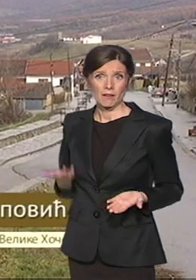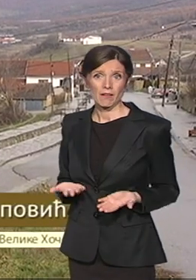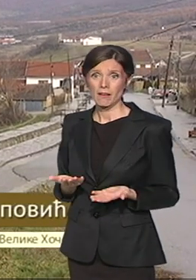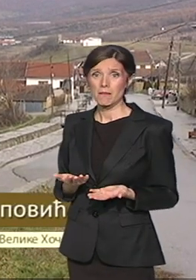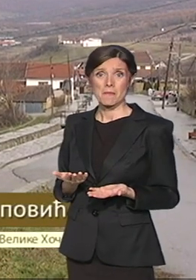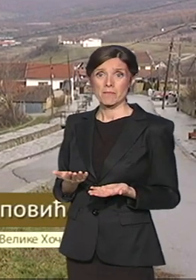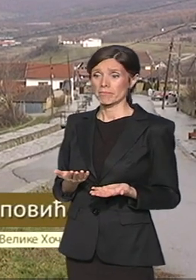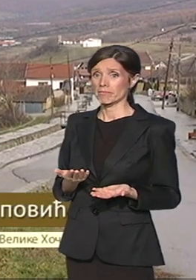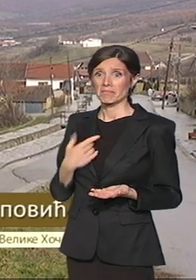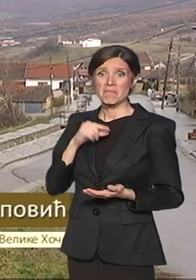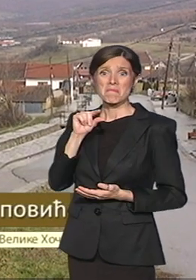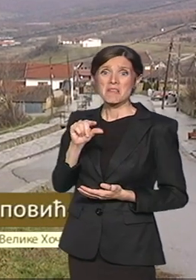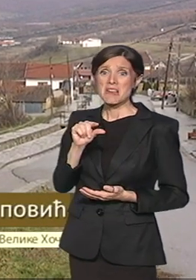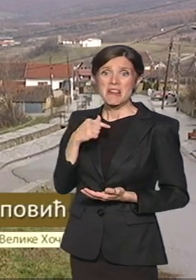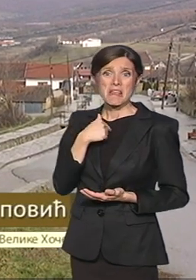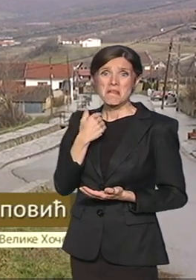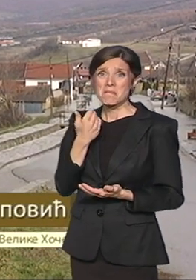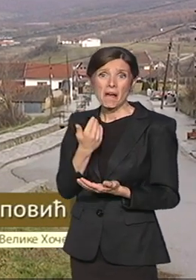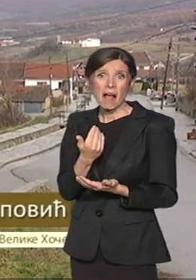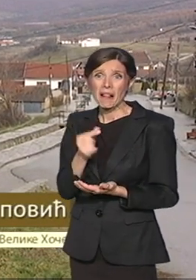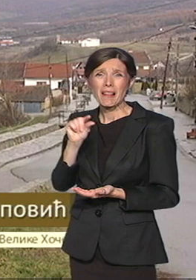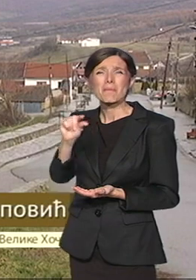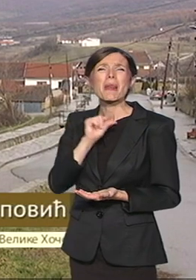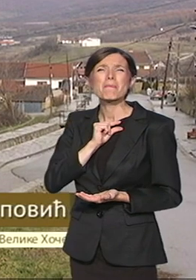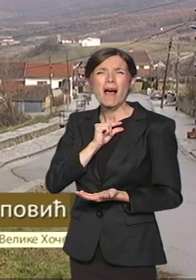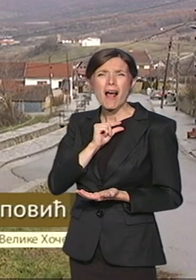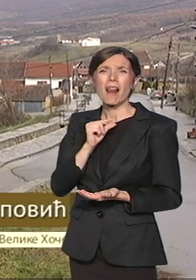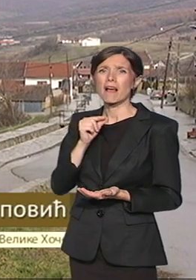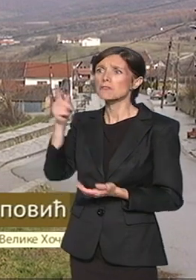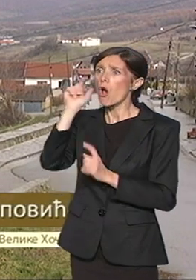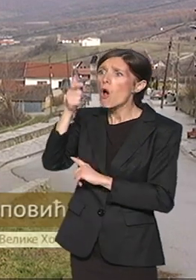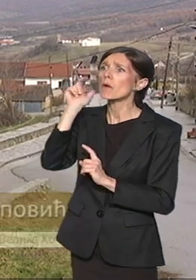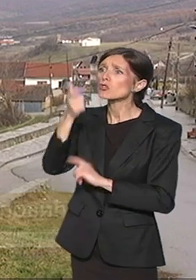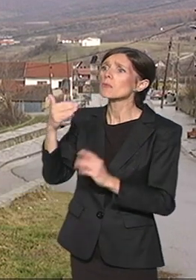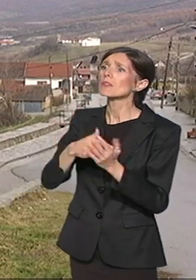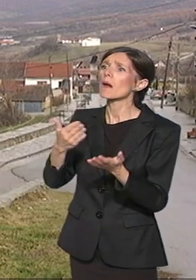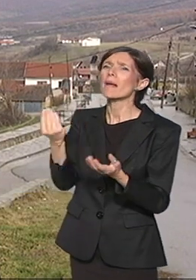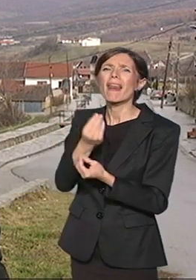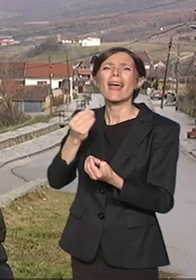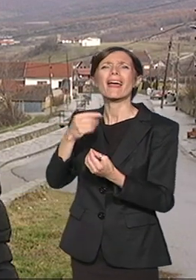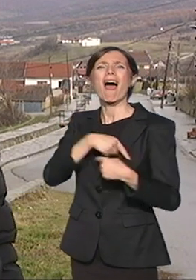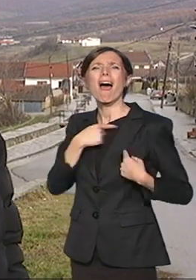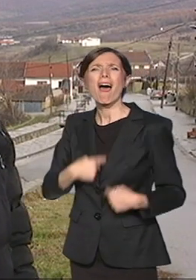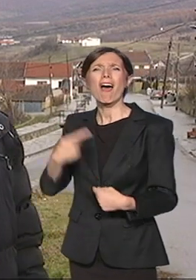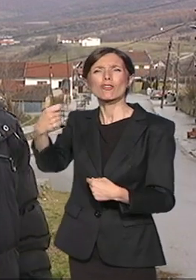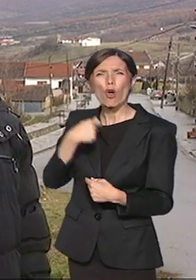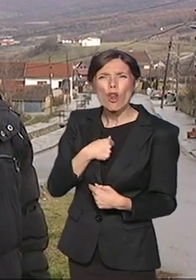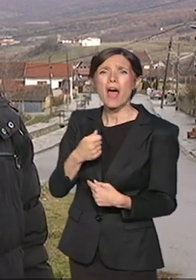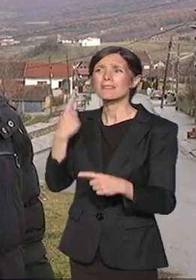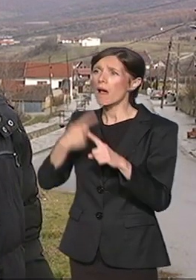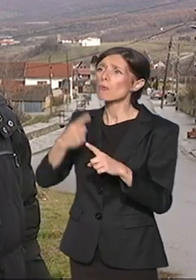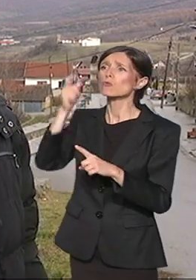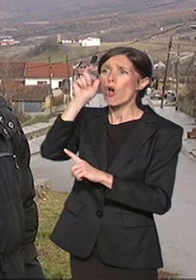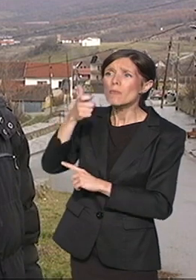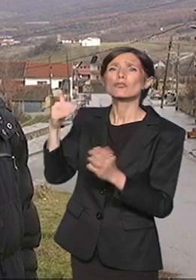Obećavaju nešto, neke donacije. Ovo, ono. Oni šta objećali i krov na kuću da mi zamene. Ovo,